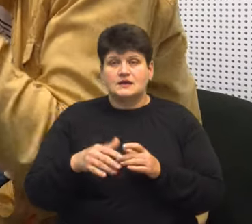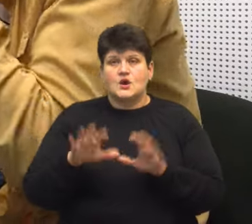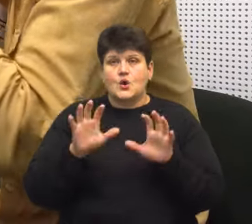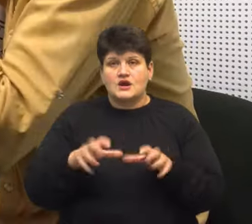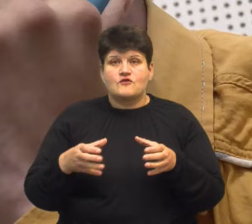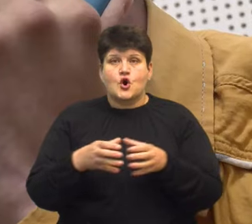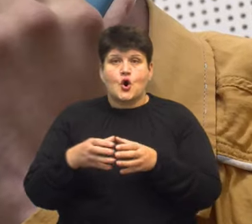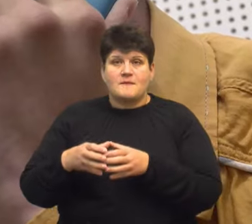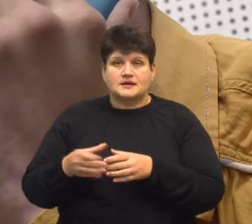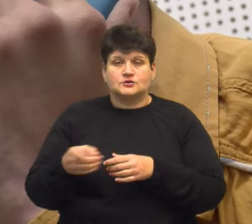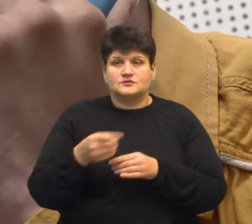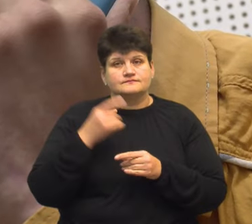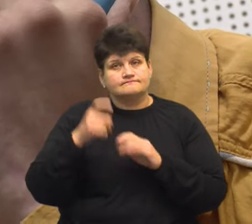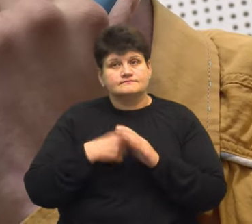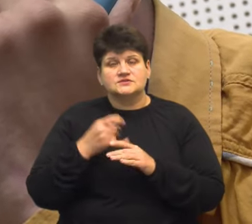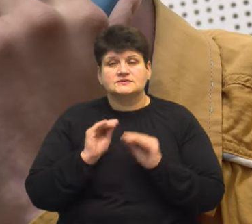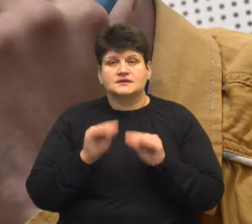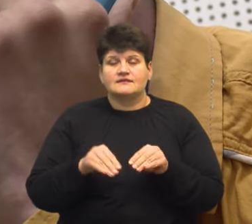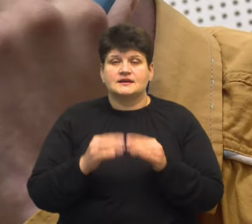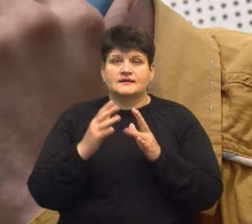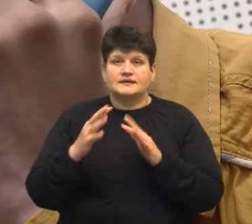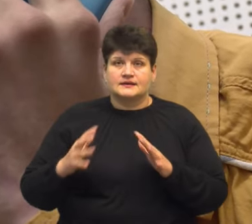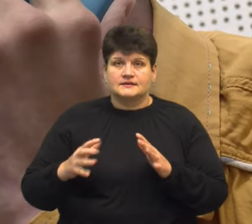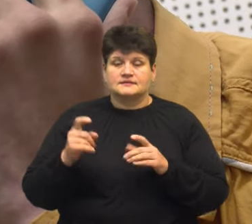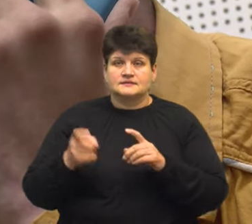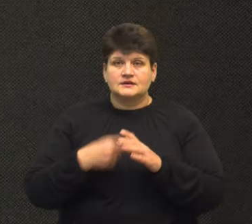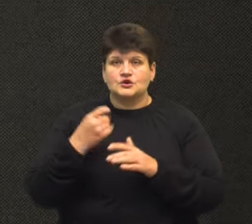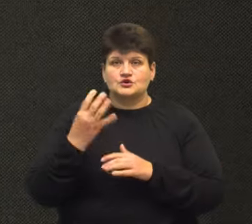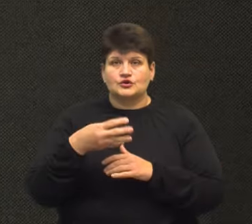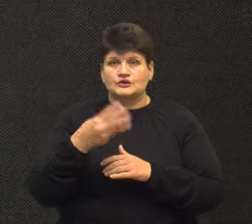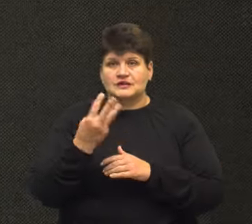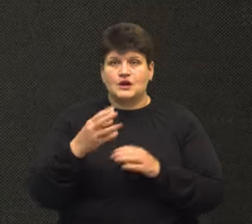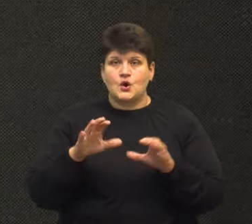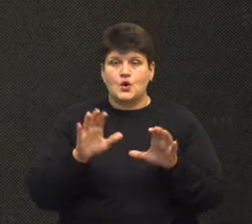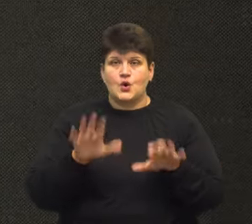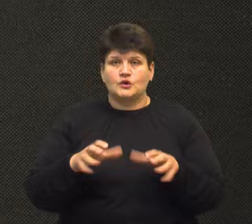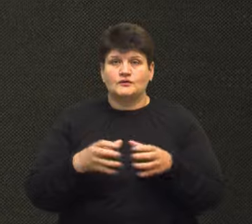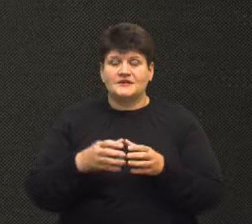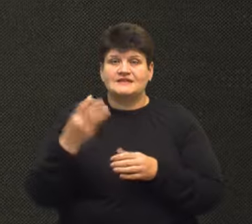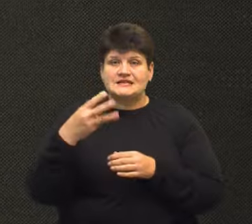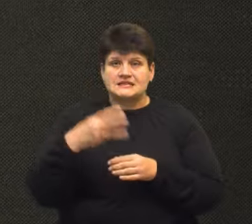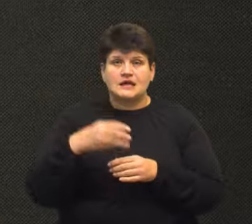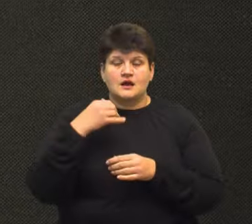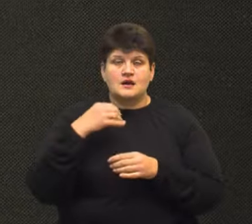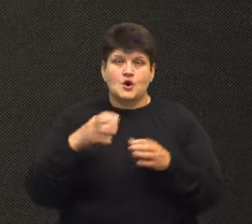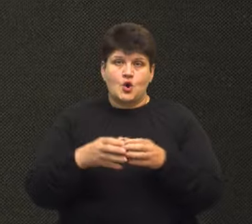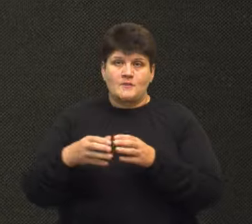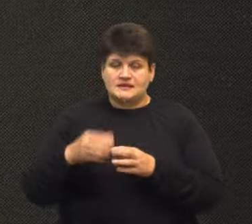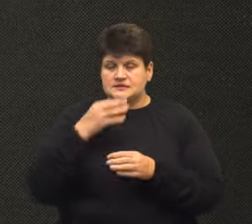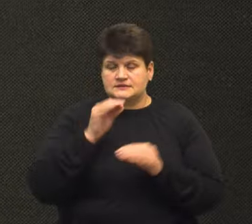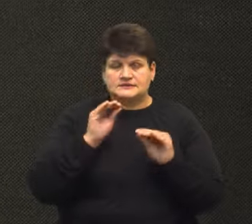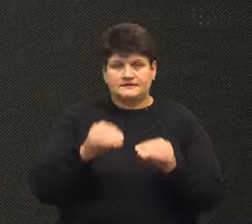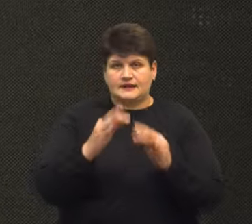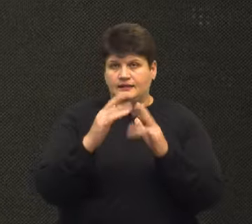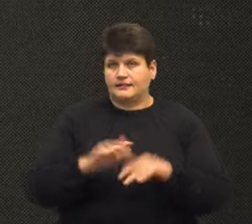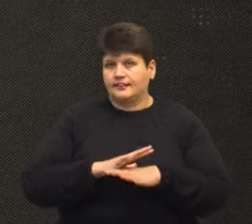дізнатися, чи встановлюють у них ялинки. Вдалося зв'язатися з головами 43 громад. У 30 громадах повідомили, що встановлювати новорічну ялинку не